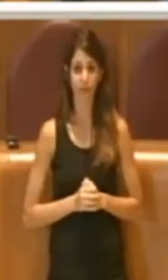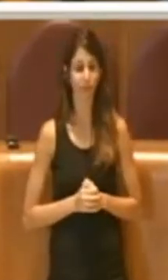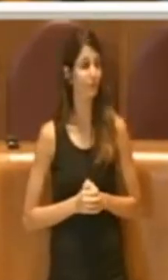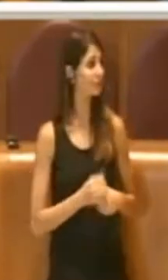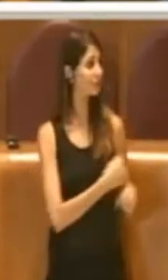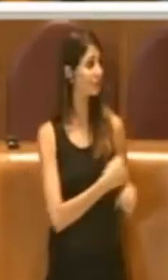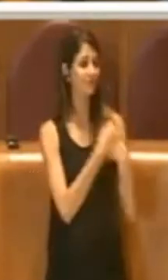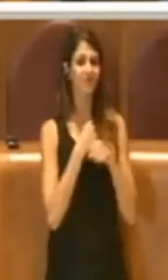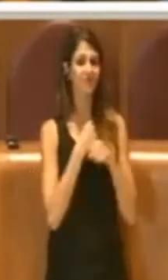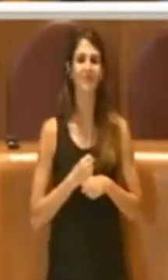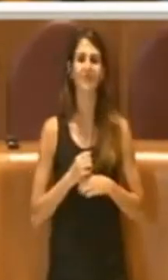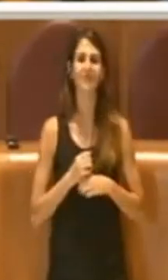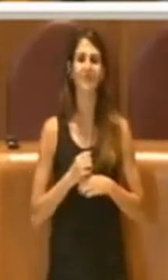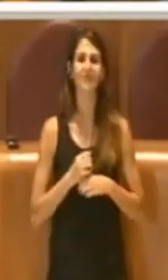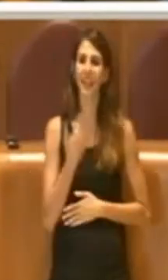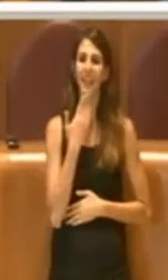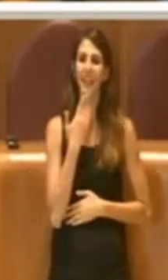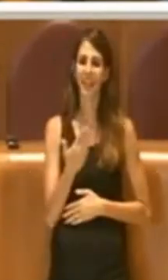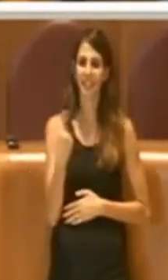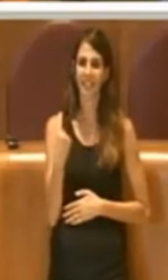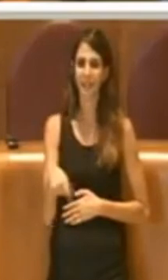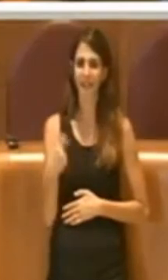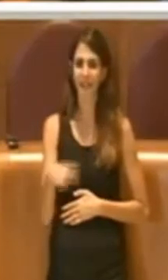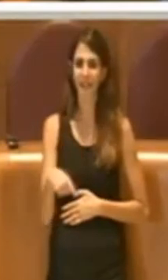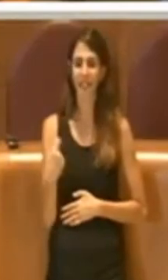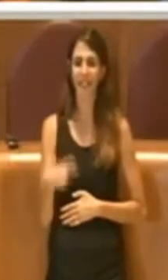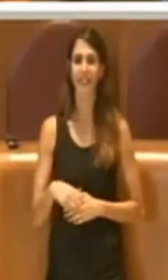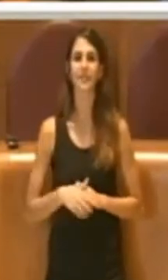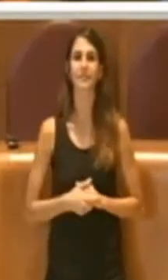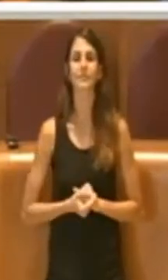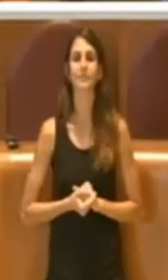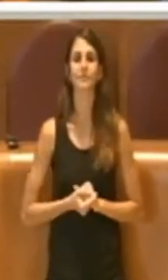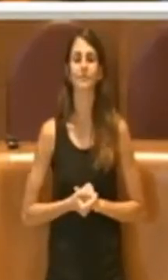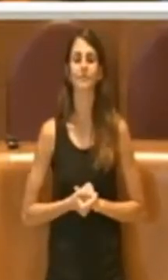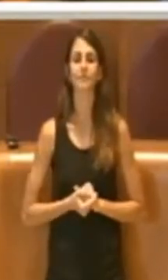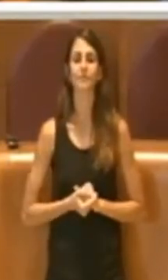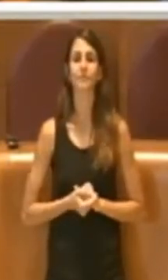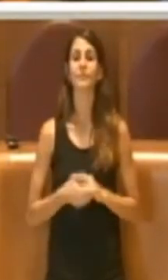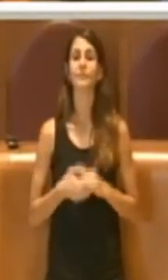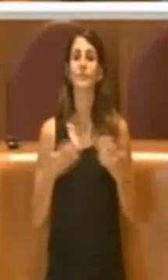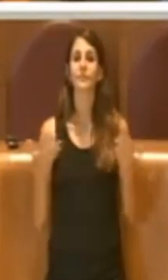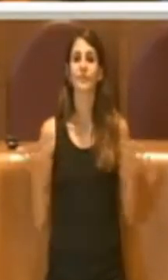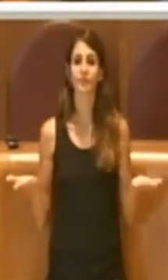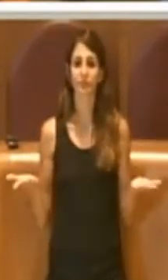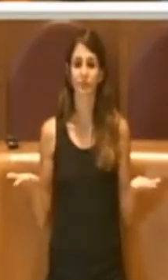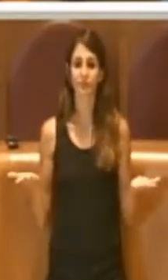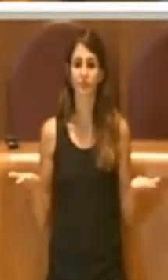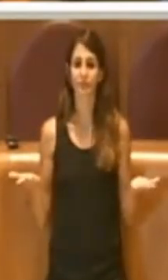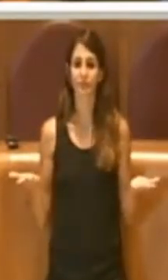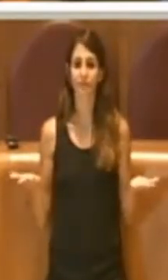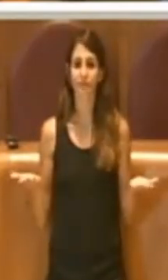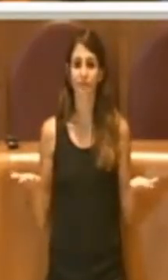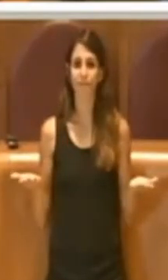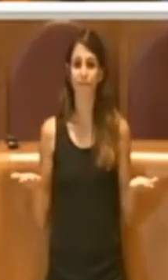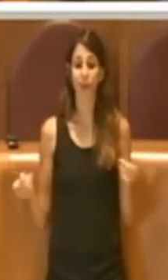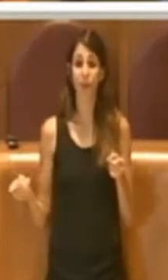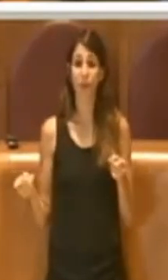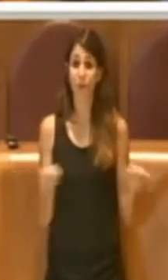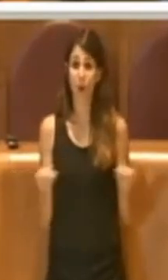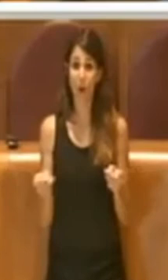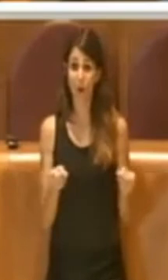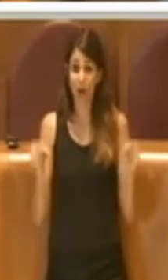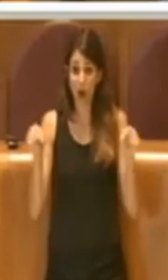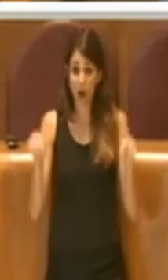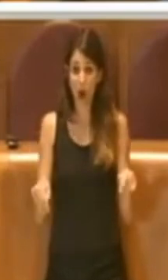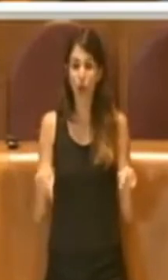Grazie Presidente. Ci troviamo nel 2020 a